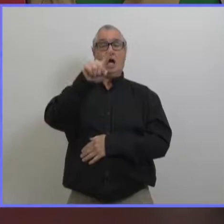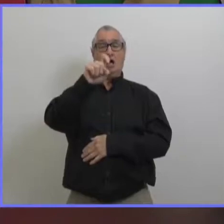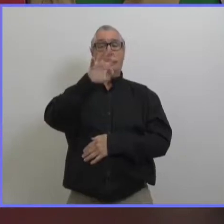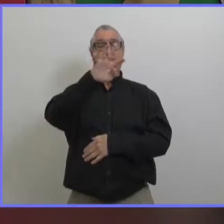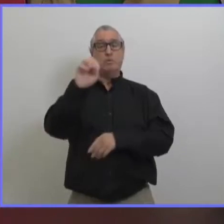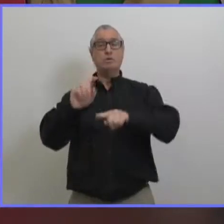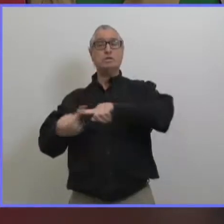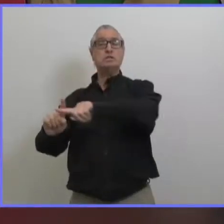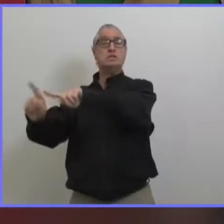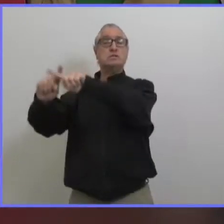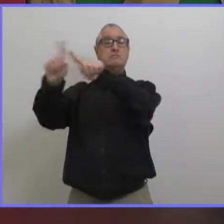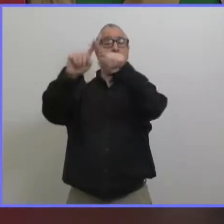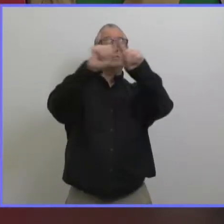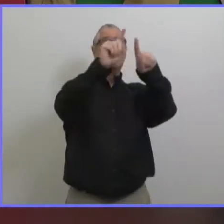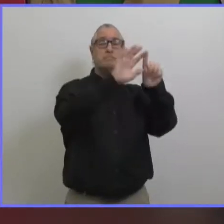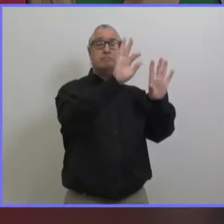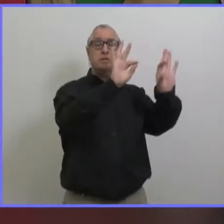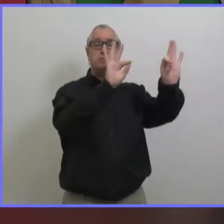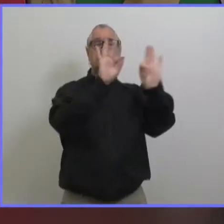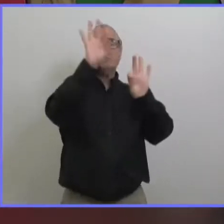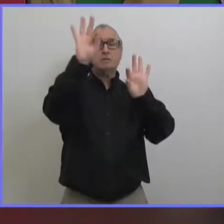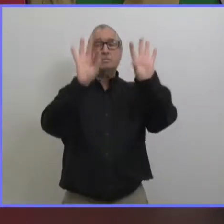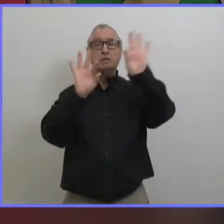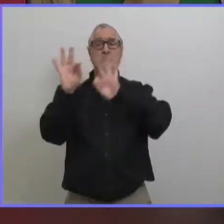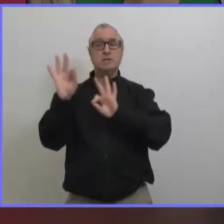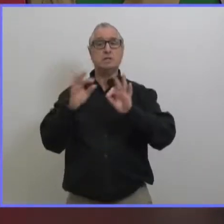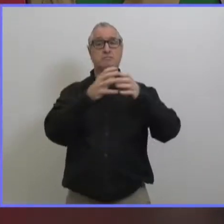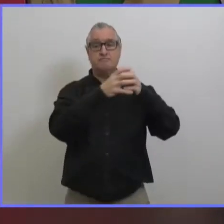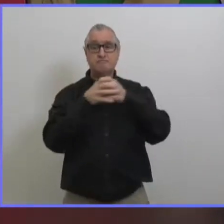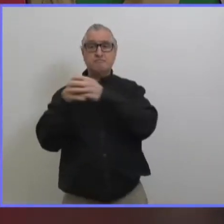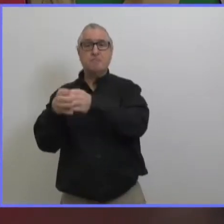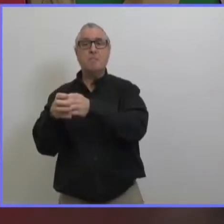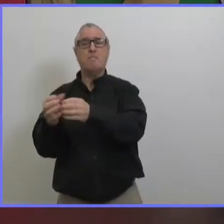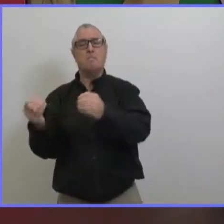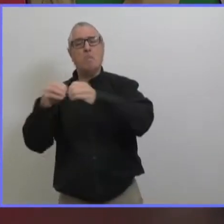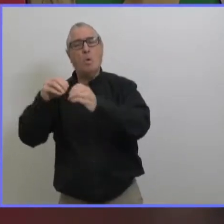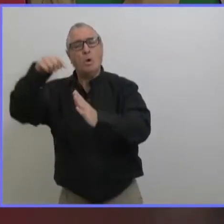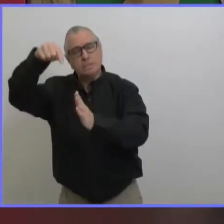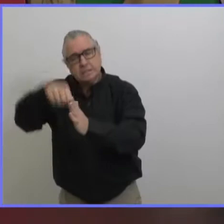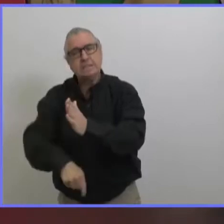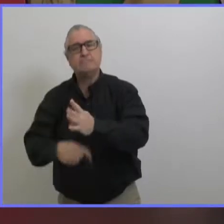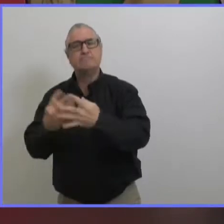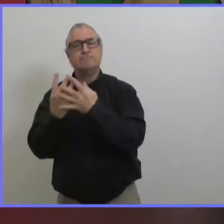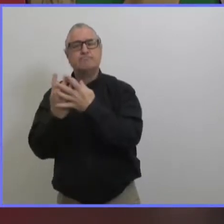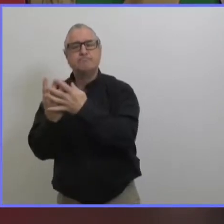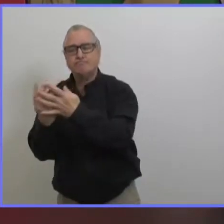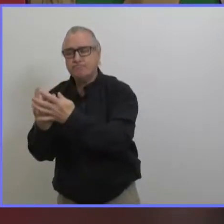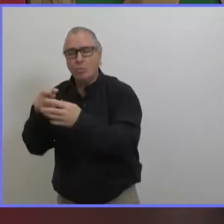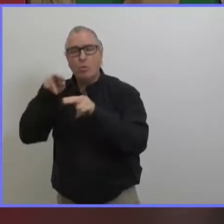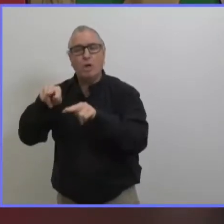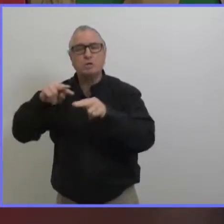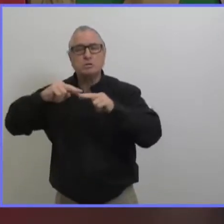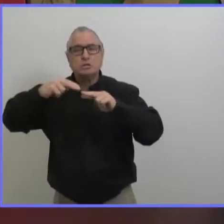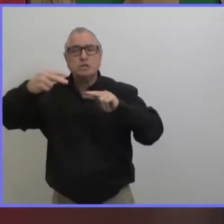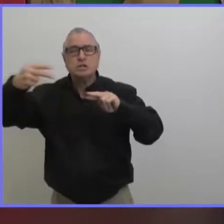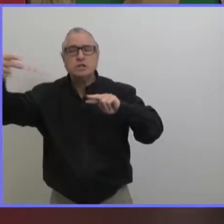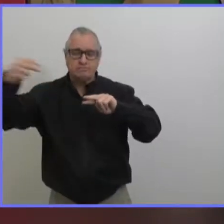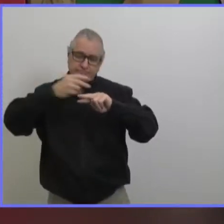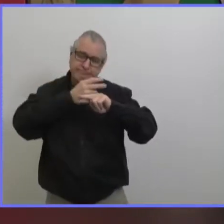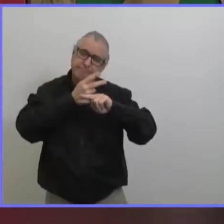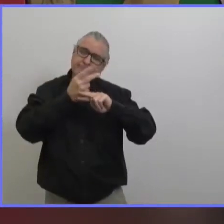en partenariat avec le laboratoire national de microbiologie et les autres provinces vont continuer ce travail de dépistage et de séquençage